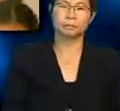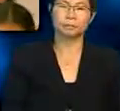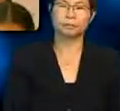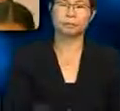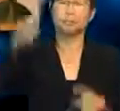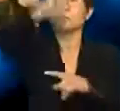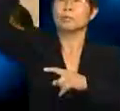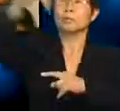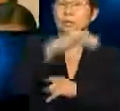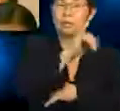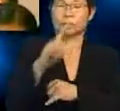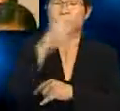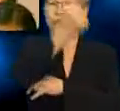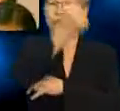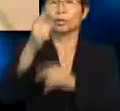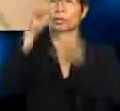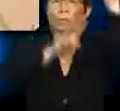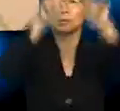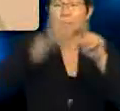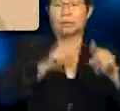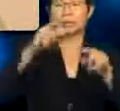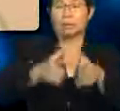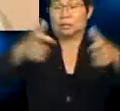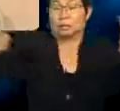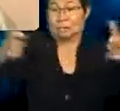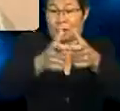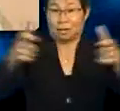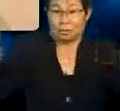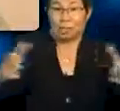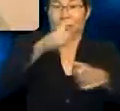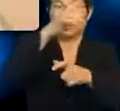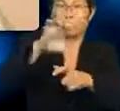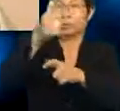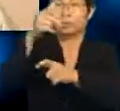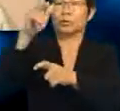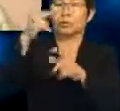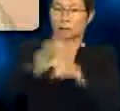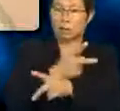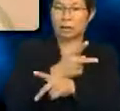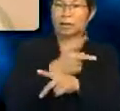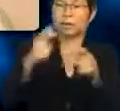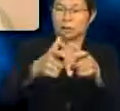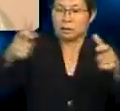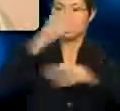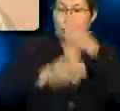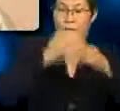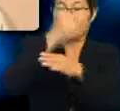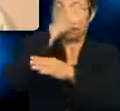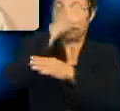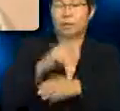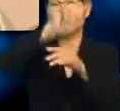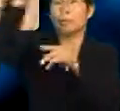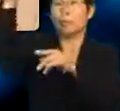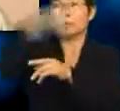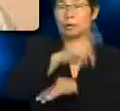Matahari ialah suatu bintang. Saiz matahari ialah 110 kali saiz bumi. Oleh sebab matahari